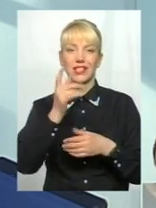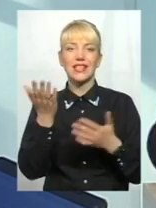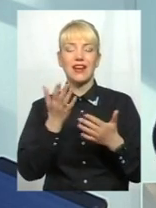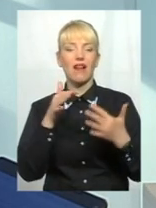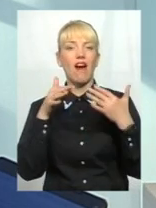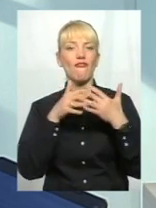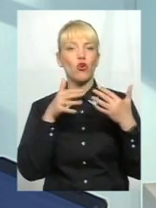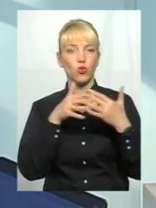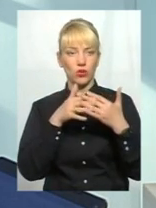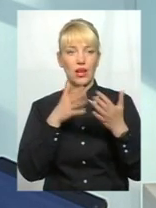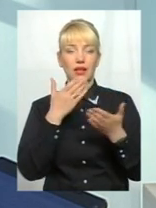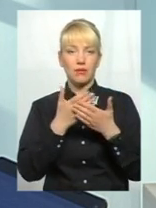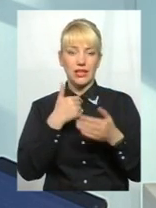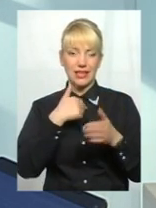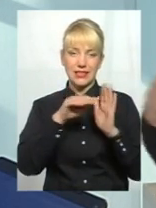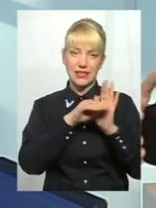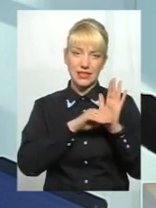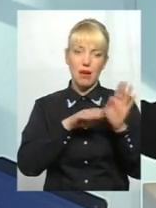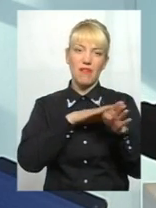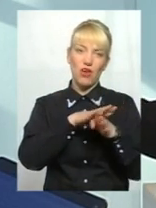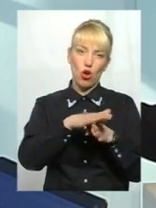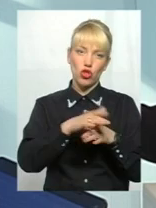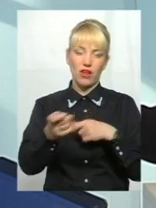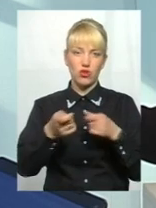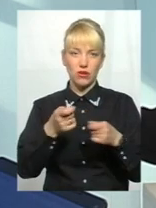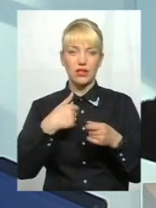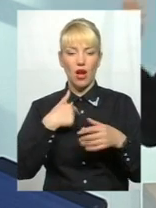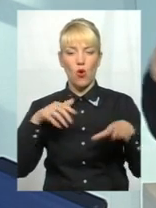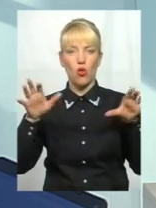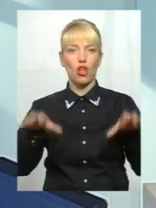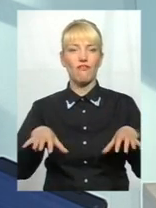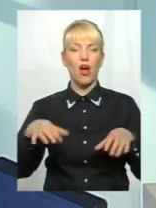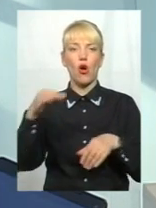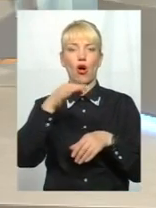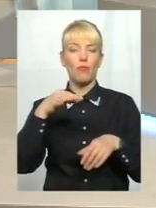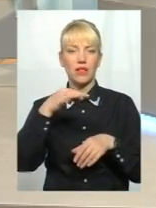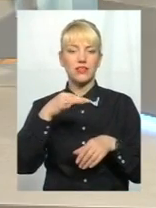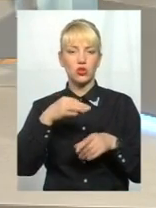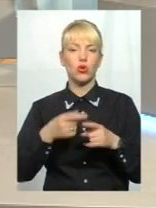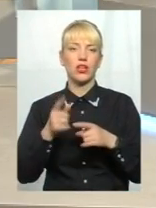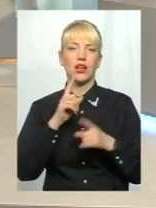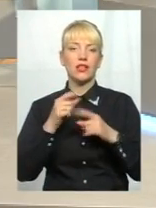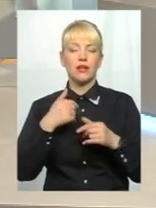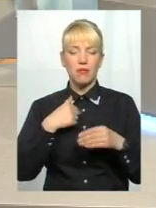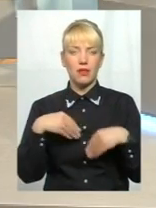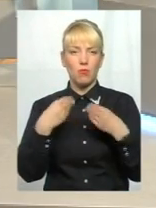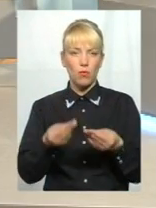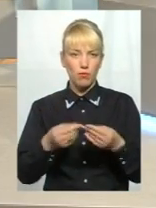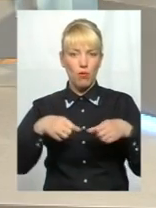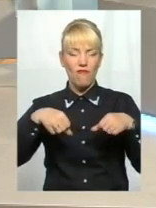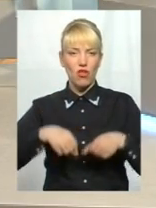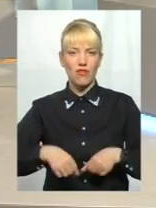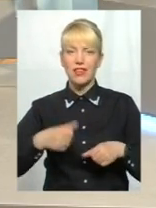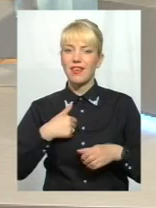влада, значить, я, наприклад, систем виконавчої влади, я голова обласної адміністрації, значить, на мене покладені певні повноваження. І я не